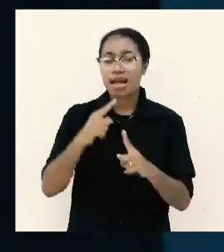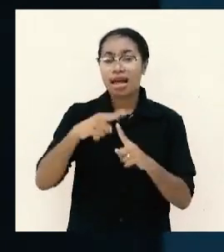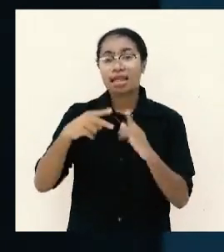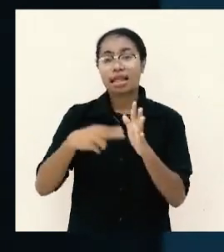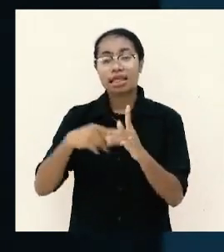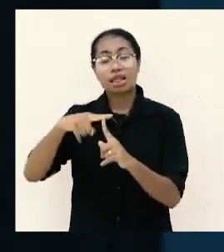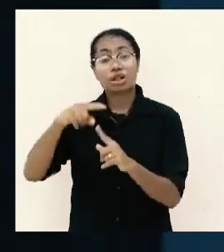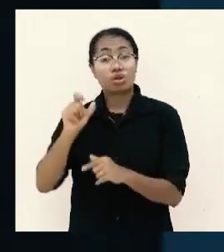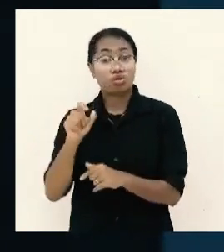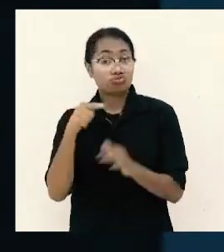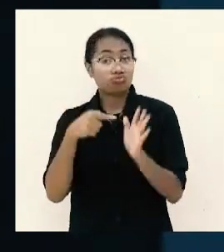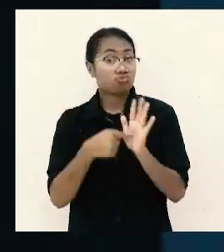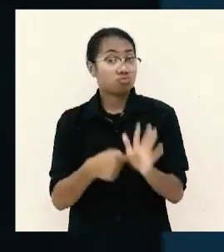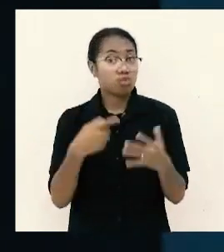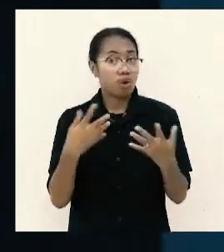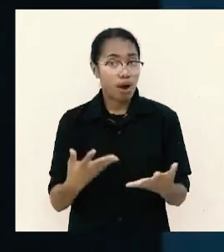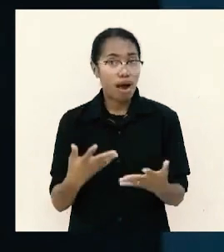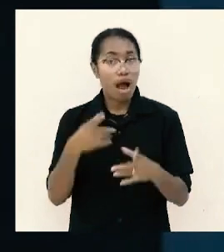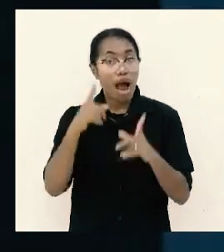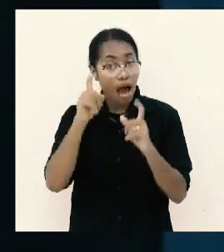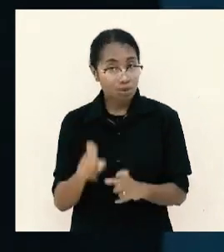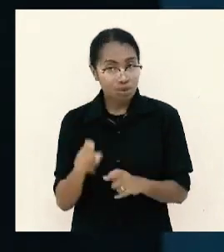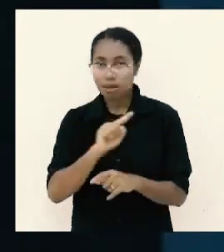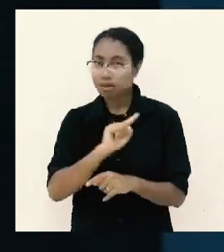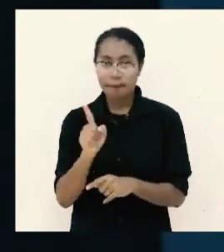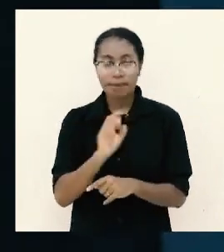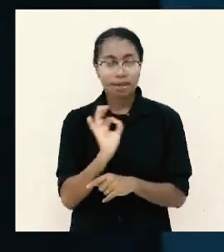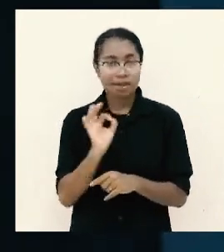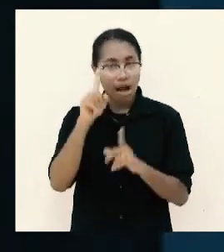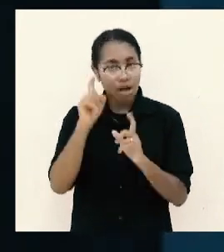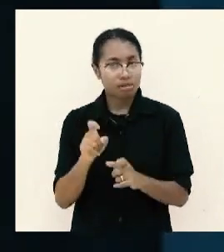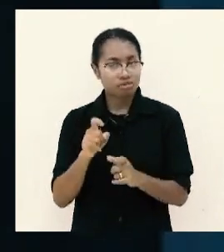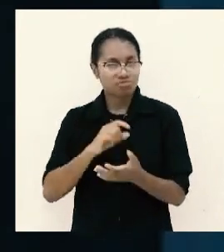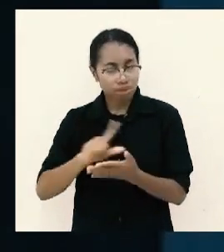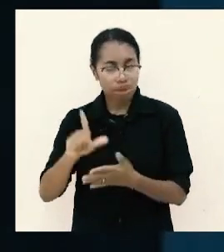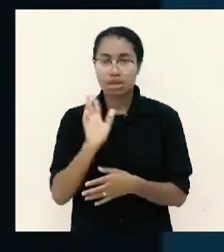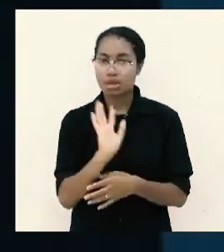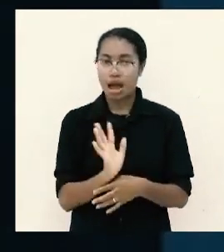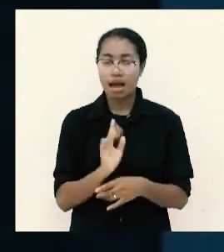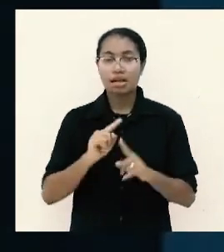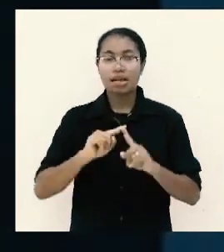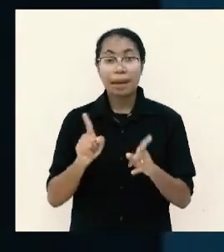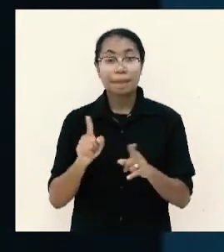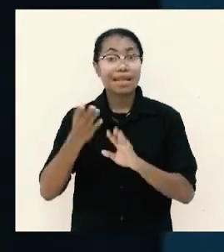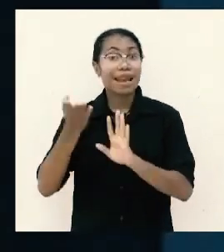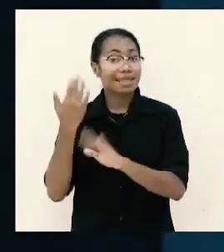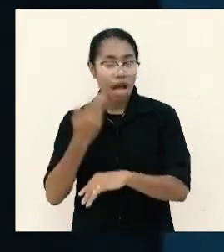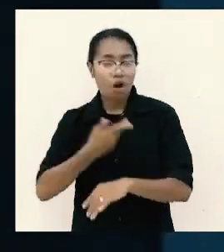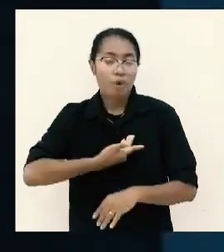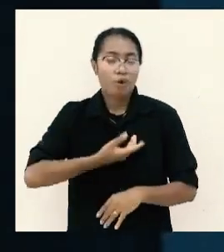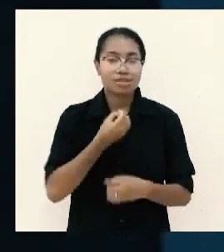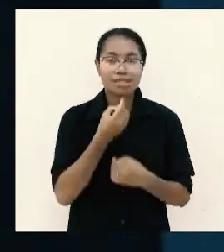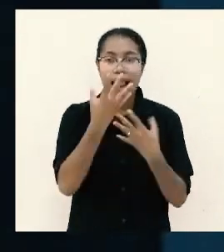sekalipun dikatakan wajib tapi tidak mutlak nanti sebentar akan saya jelaskan tapi saudara-saudara